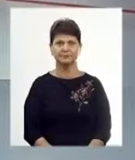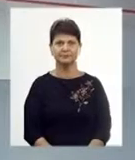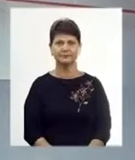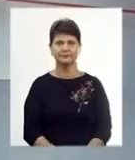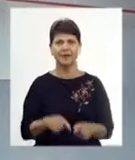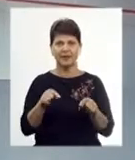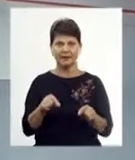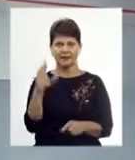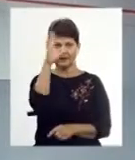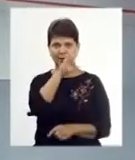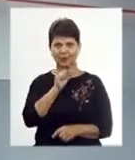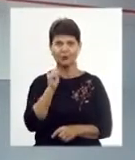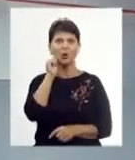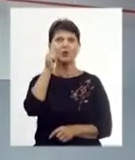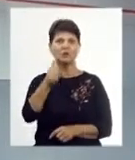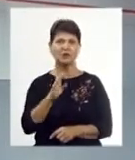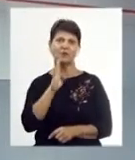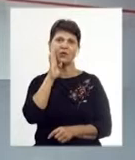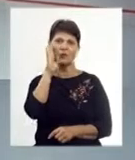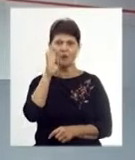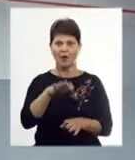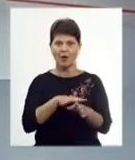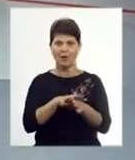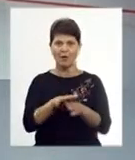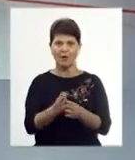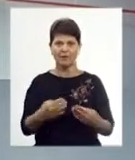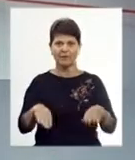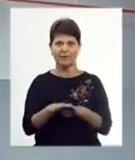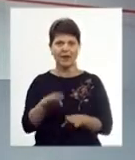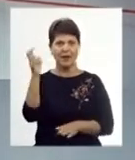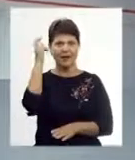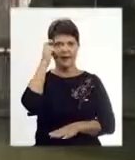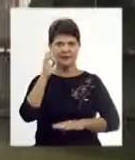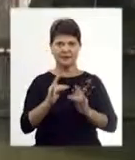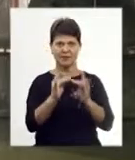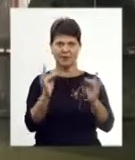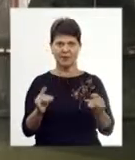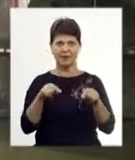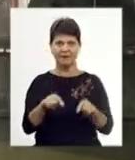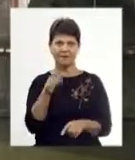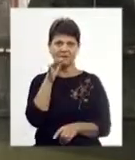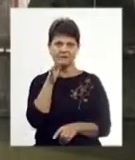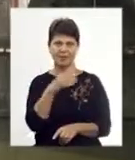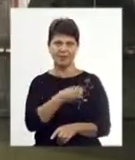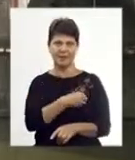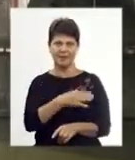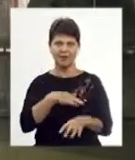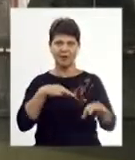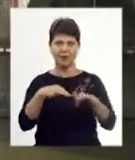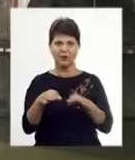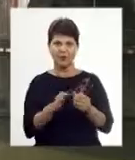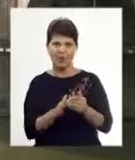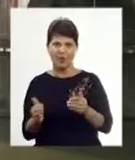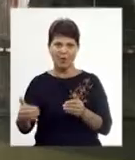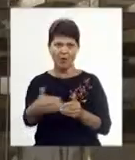Цієї ночі і до завтрашнього ранку повністю перекриють Київський міст. У цей час приватний транспорт рухатиметься